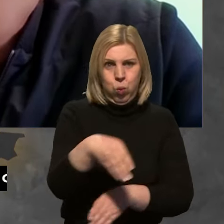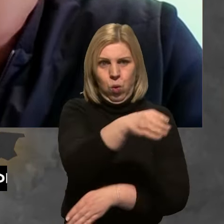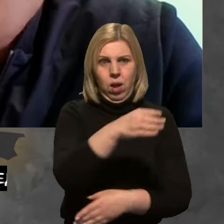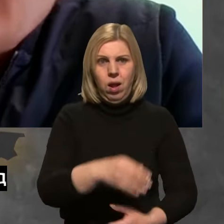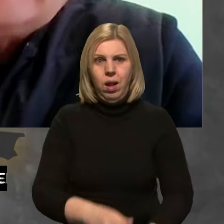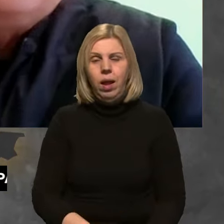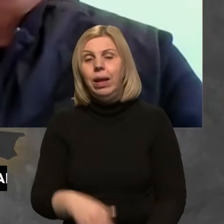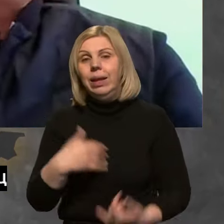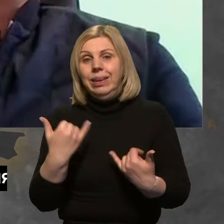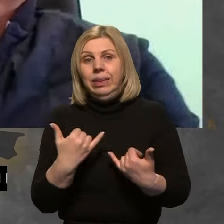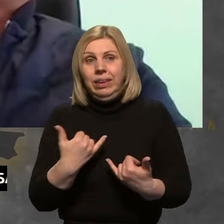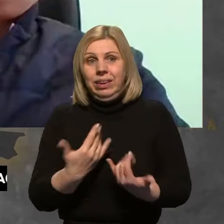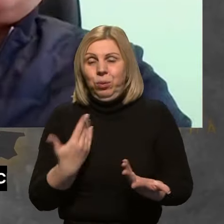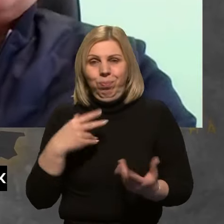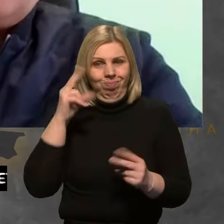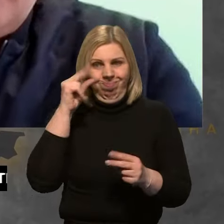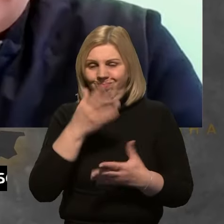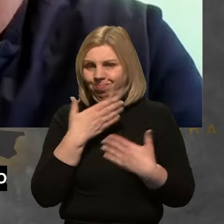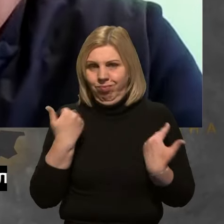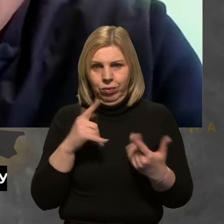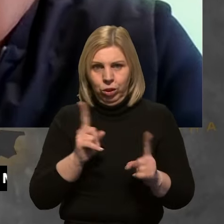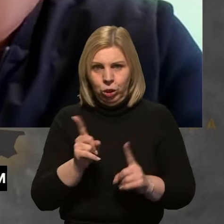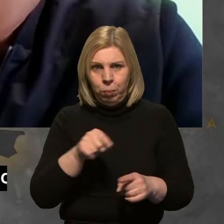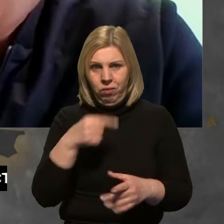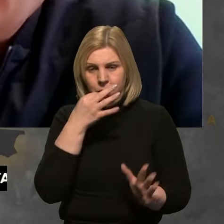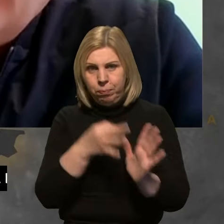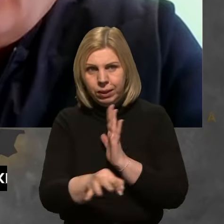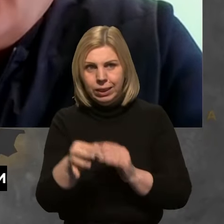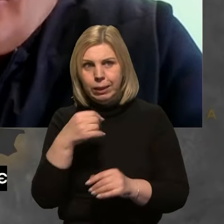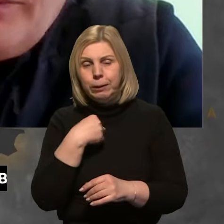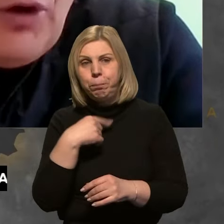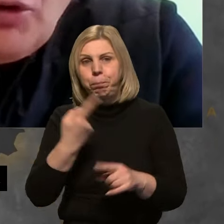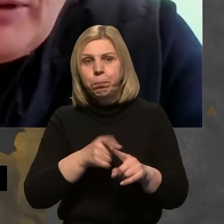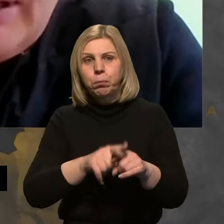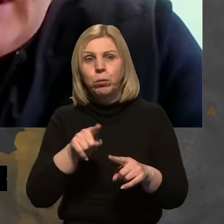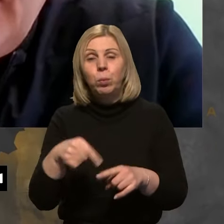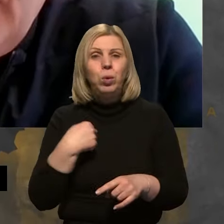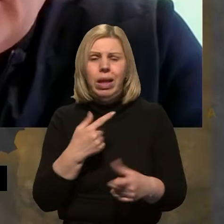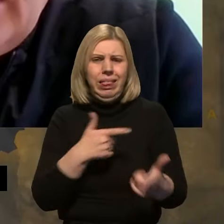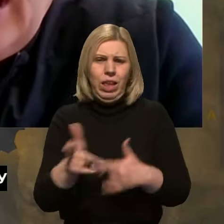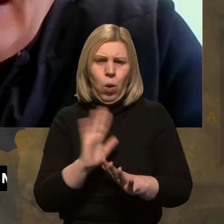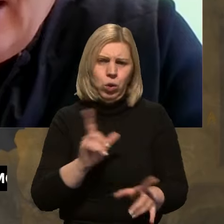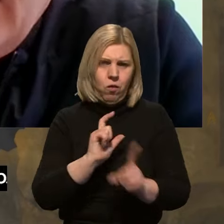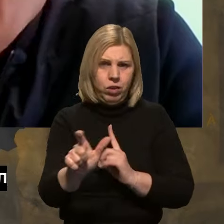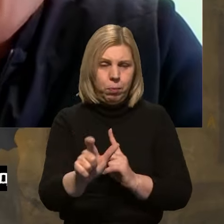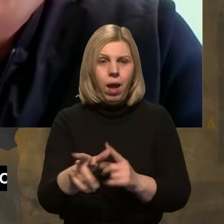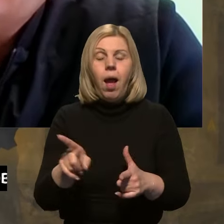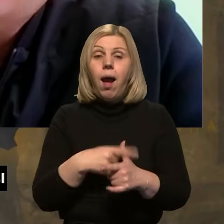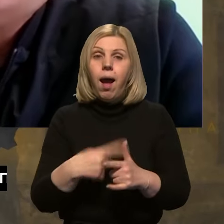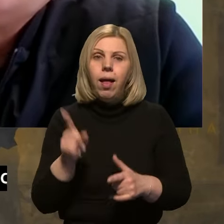Ну, наразі в мене цифр немає, щоб ґрунтовано вам це підсказати, тому не готовий на це відповісти. Але